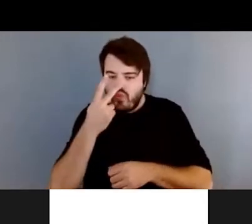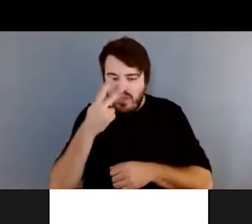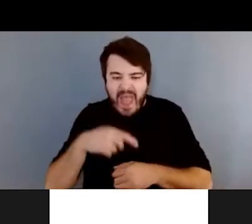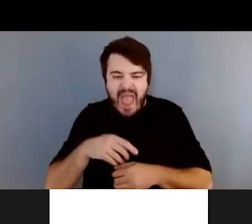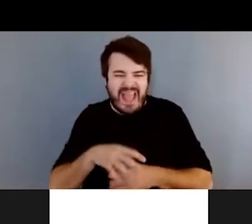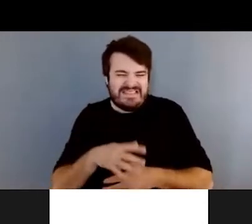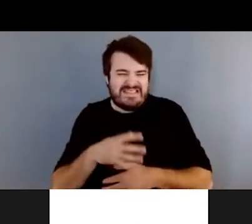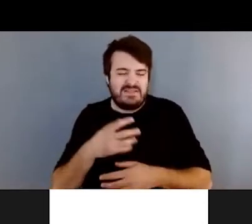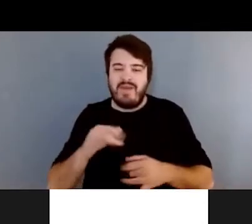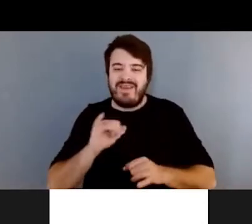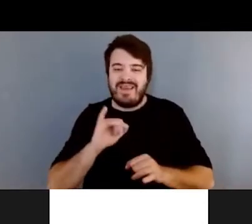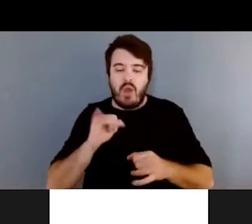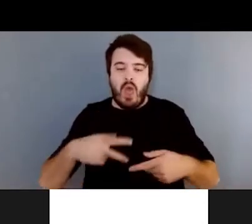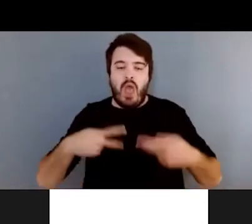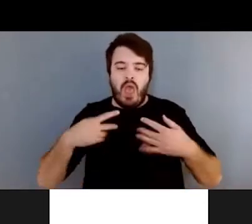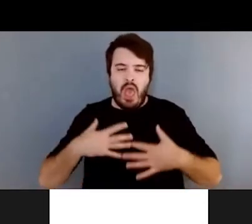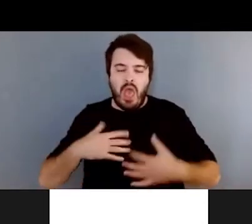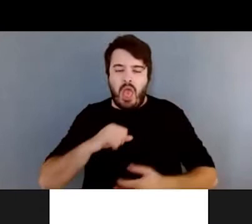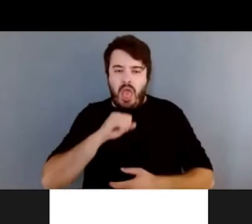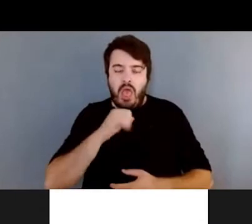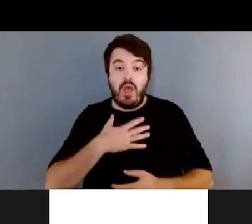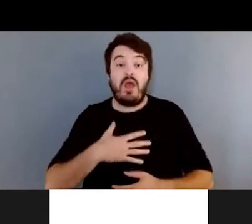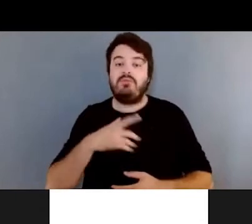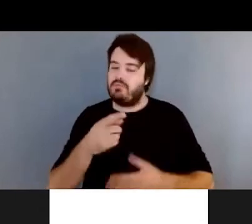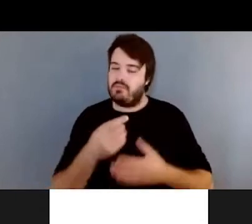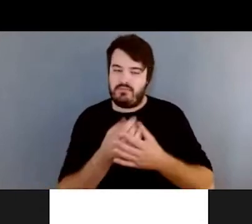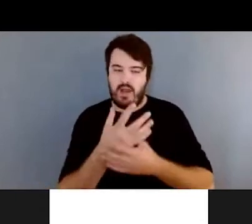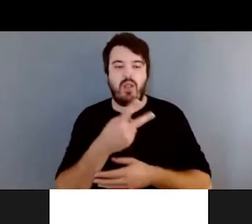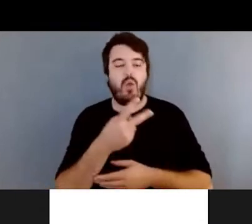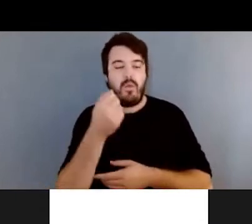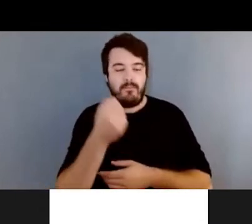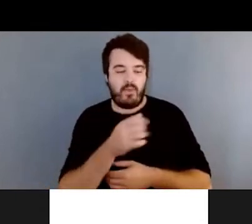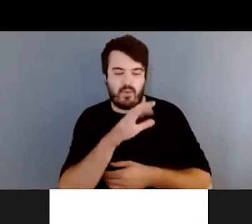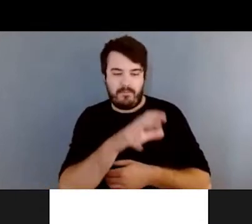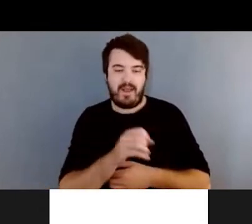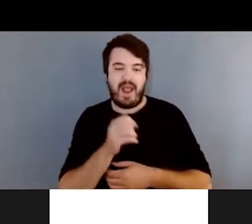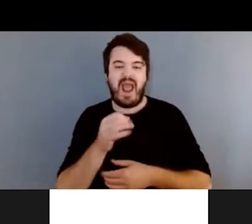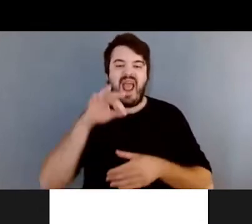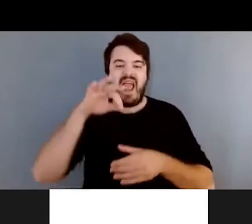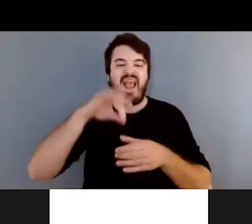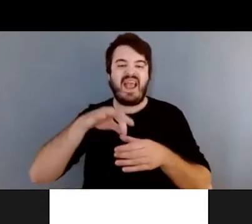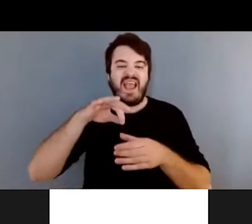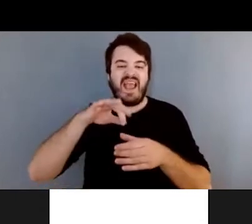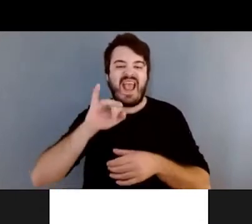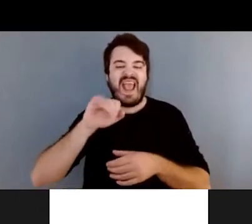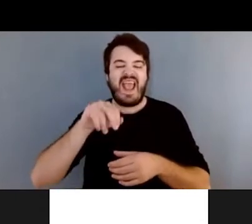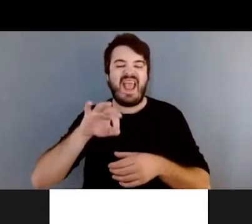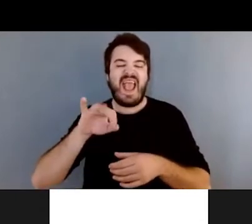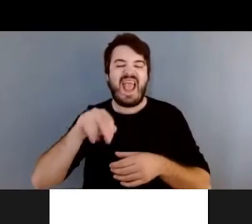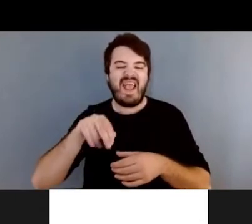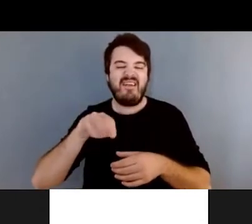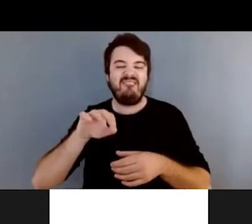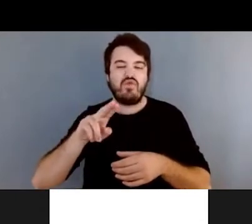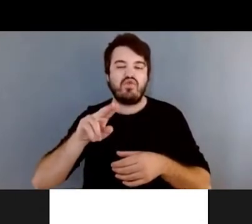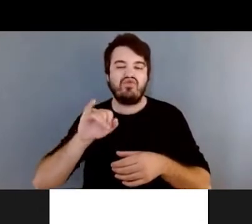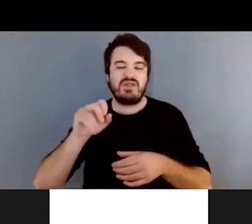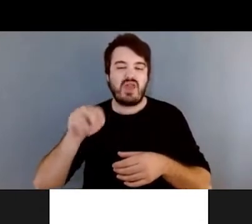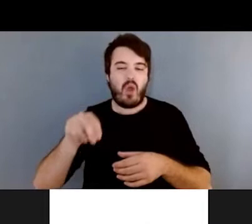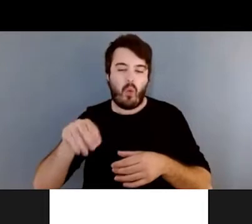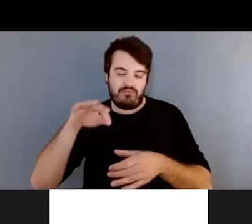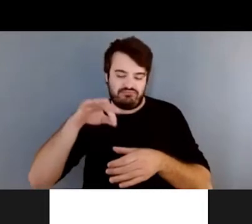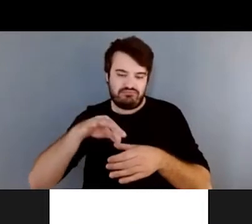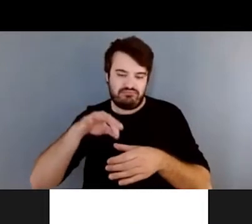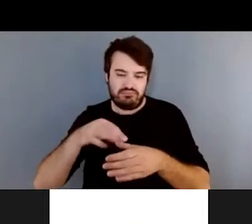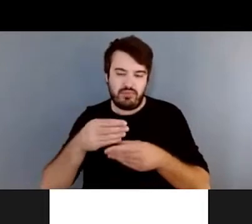infection respiratoire, c'est deux plantes qu'on peut utiliser en infusion. Puis votre infusion,